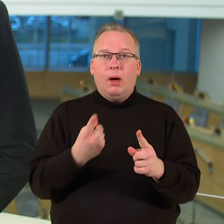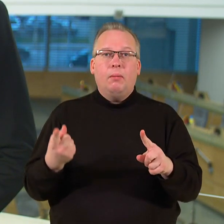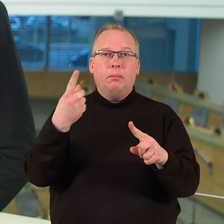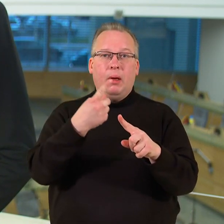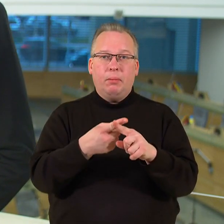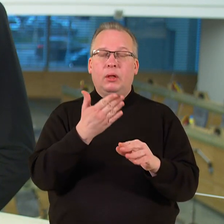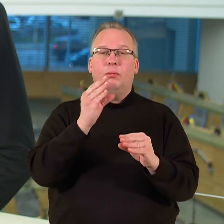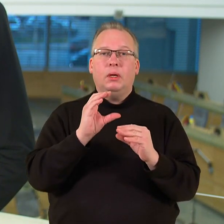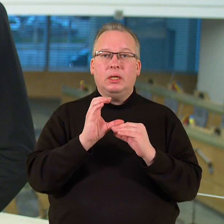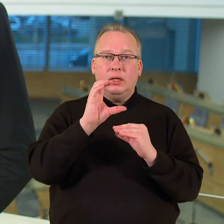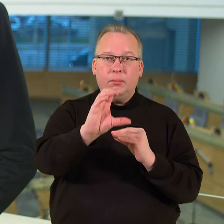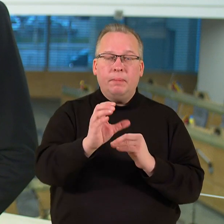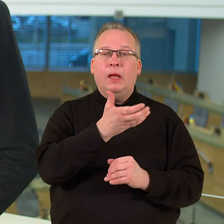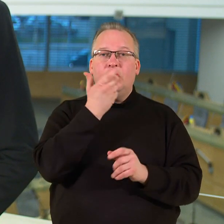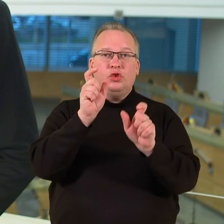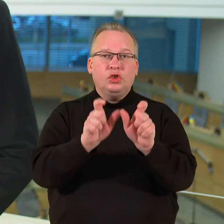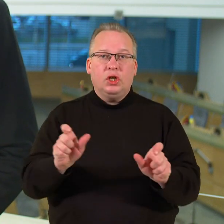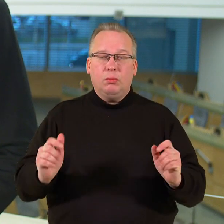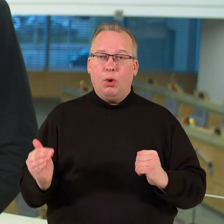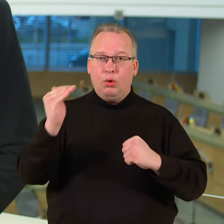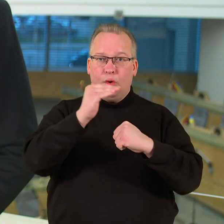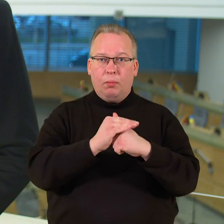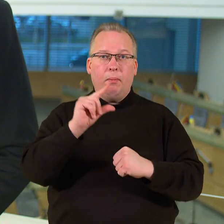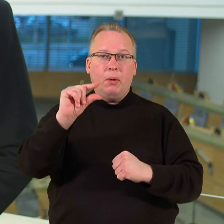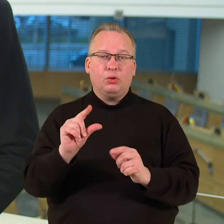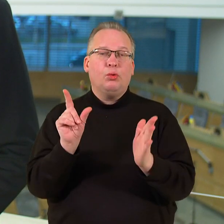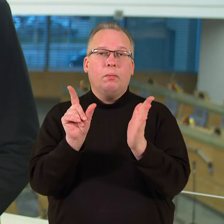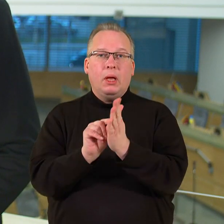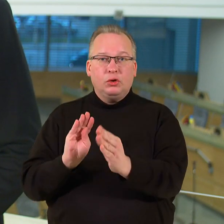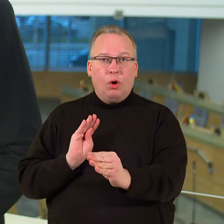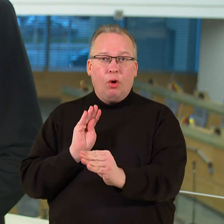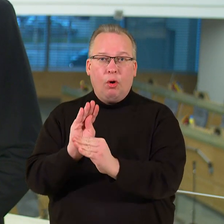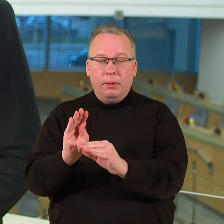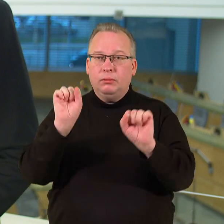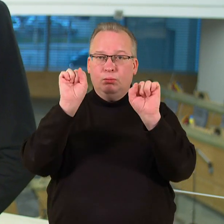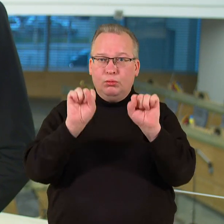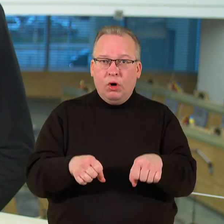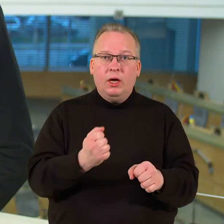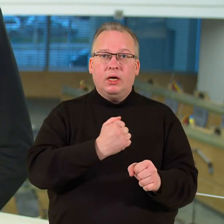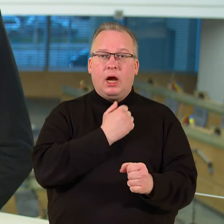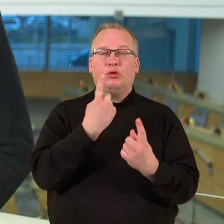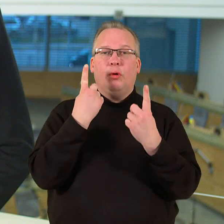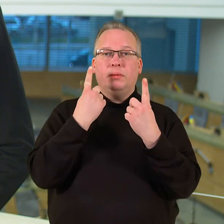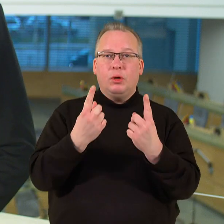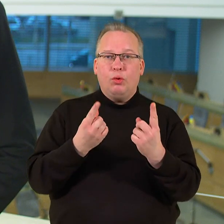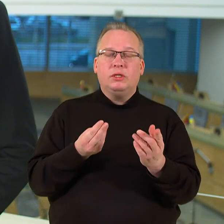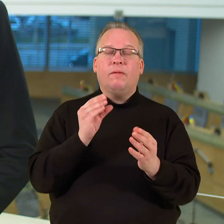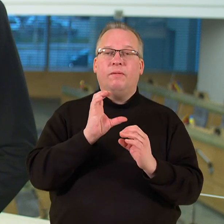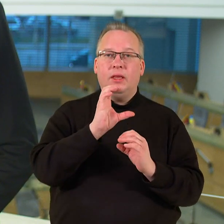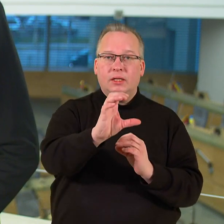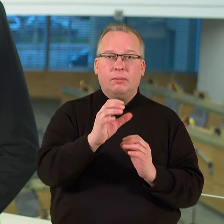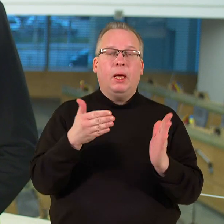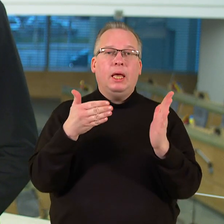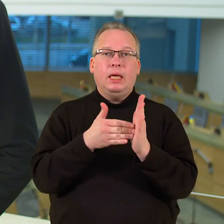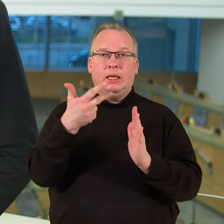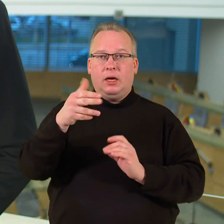lėšas šildymo kompensacijoms, taip pat mažų pensijų didinimas. Numatyta galimybė krašto apsaugos finansavimui skirti iki 3